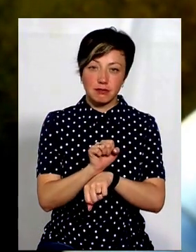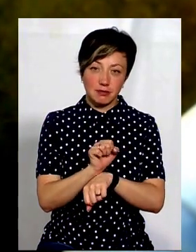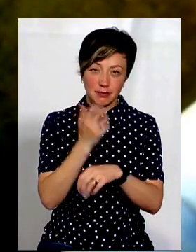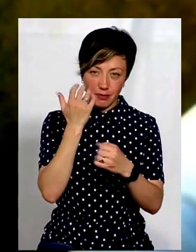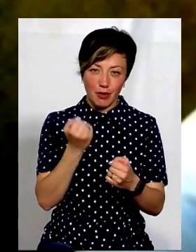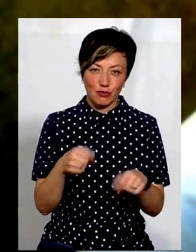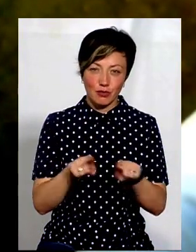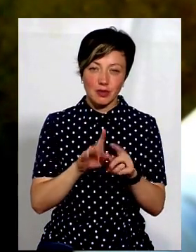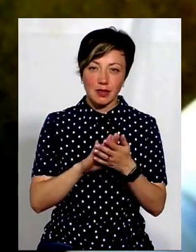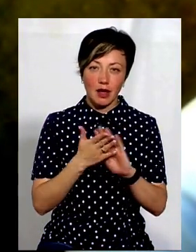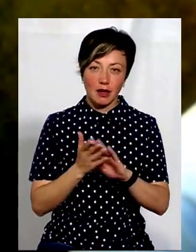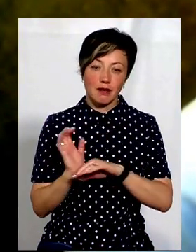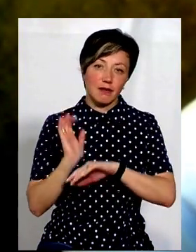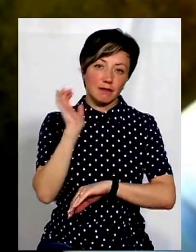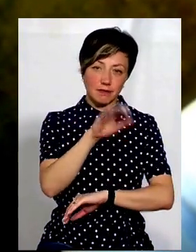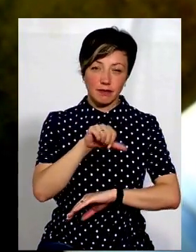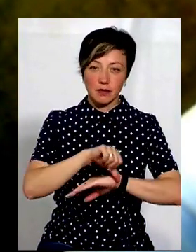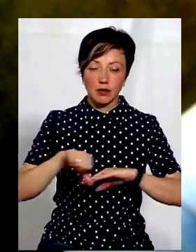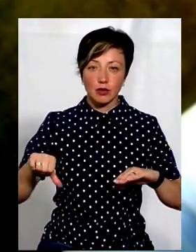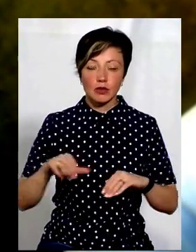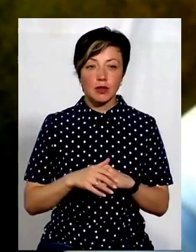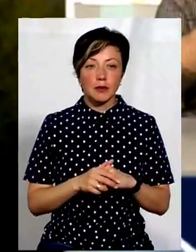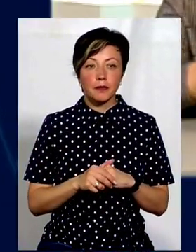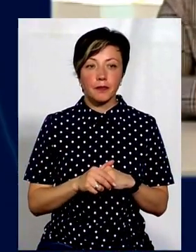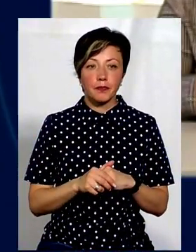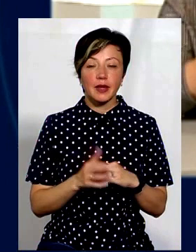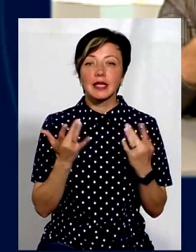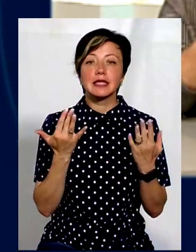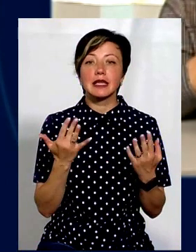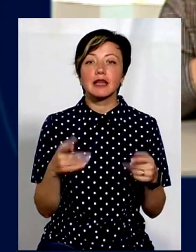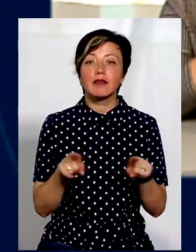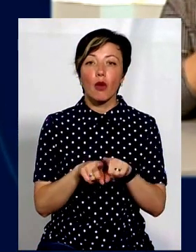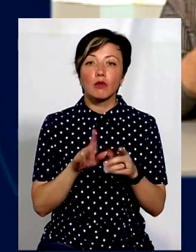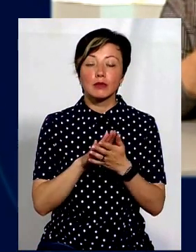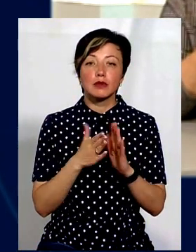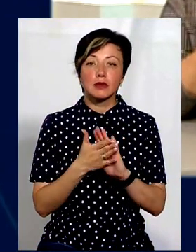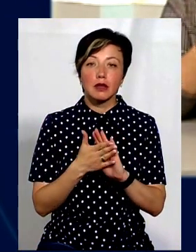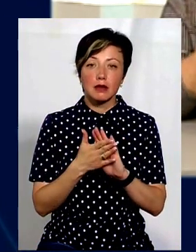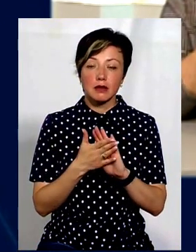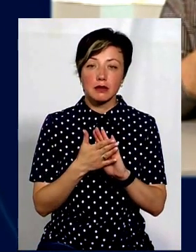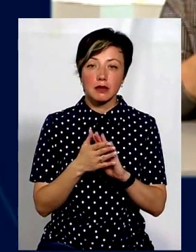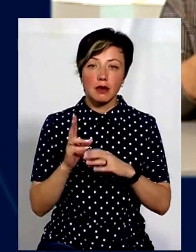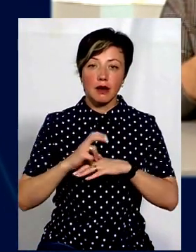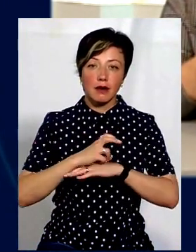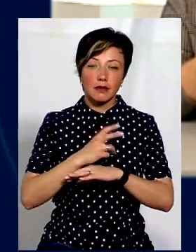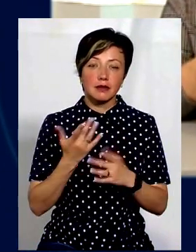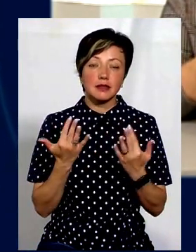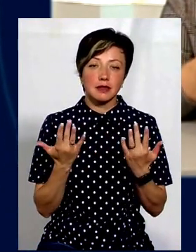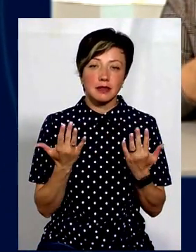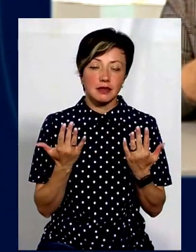вивозиться з України. Скільки він може перебувати в такому анабіотичному стані?